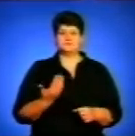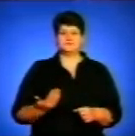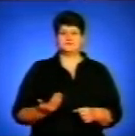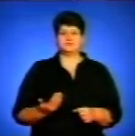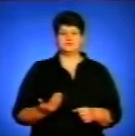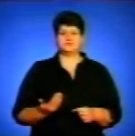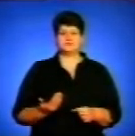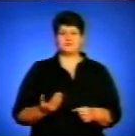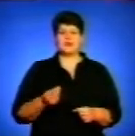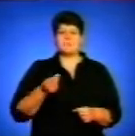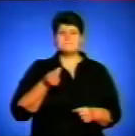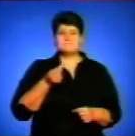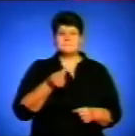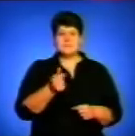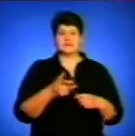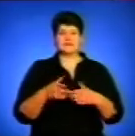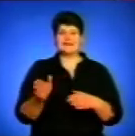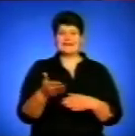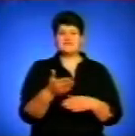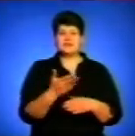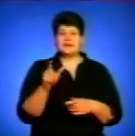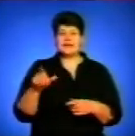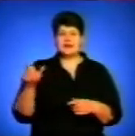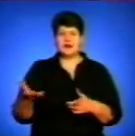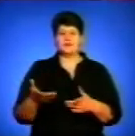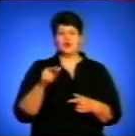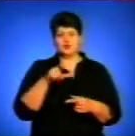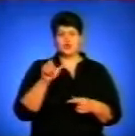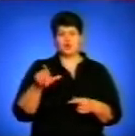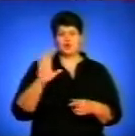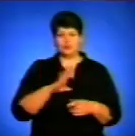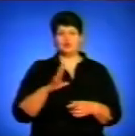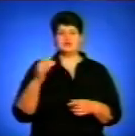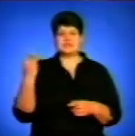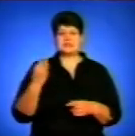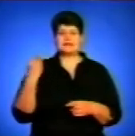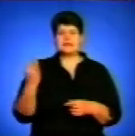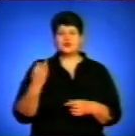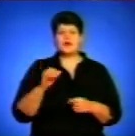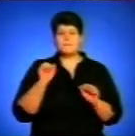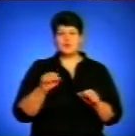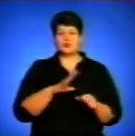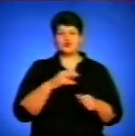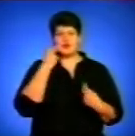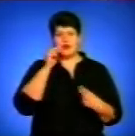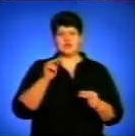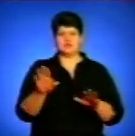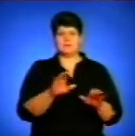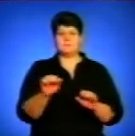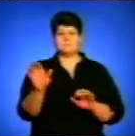платити двірникам, звісно. Тоді люди будуть заінтересовані, може будуть краще прибирати,